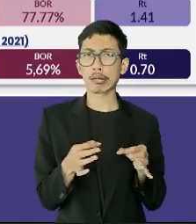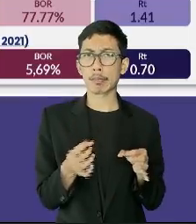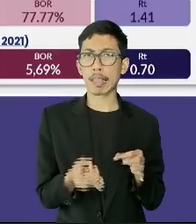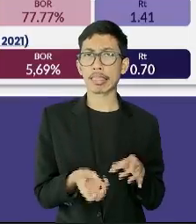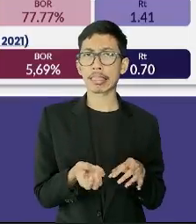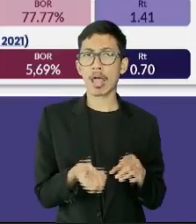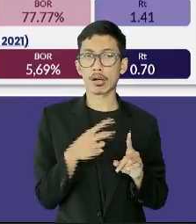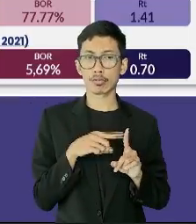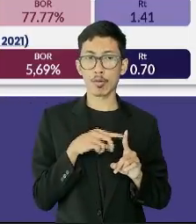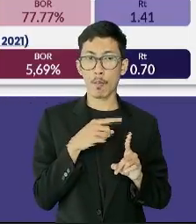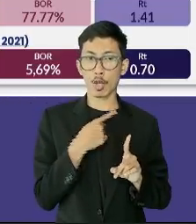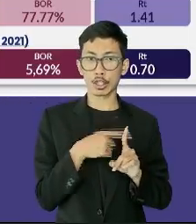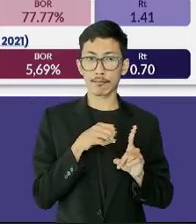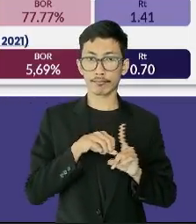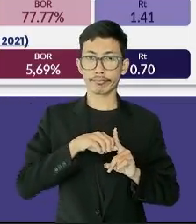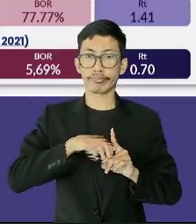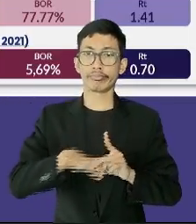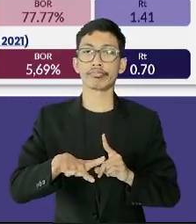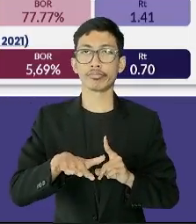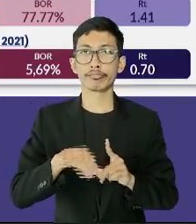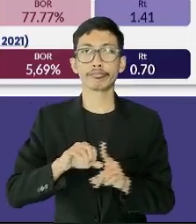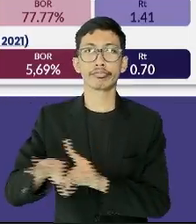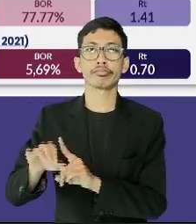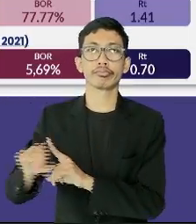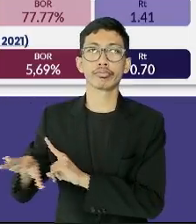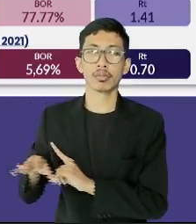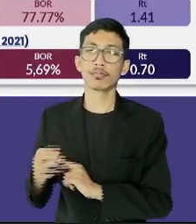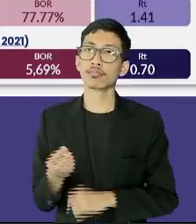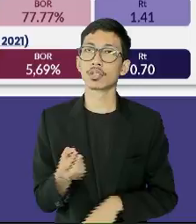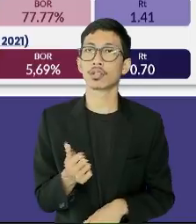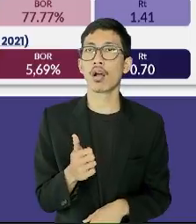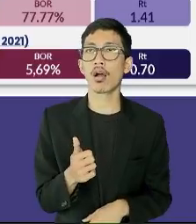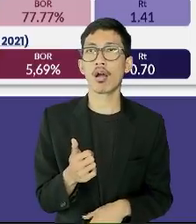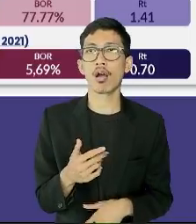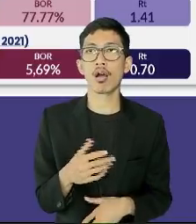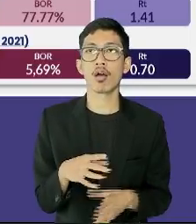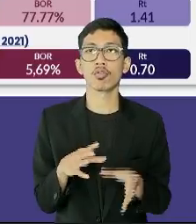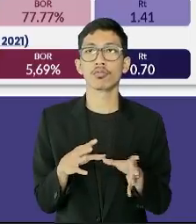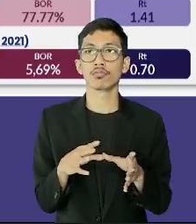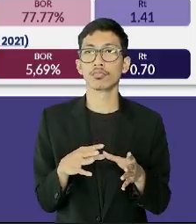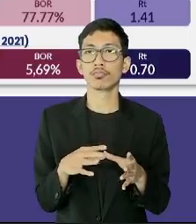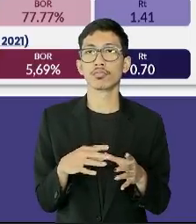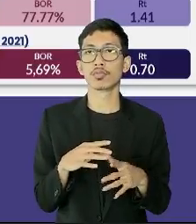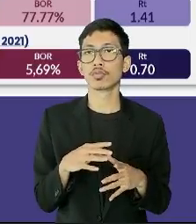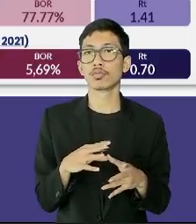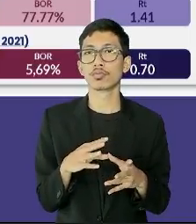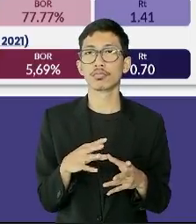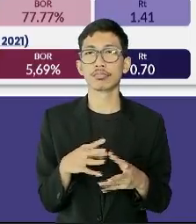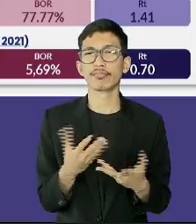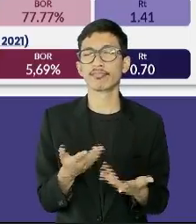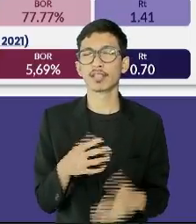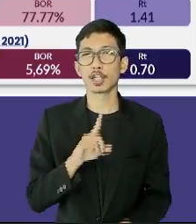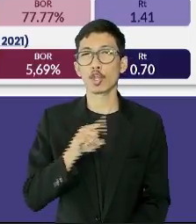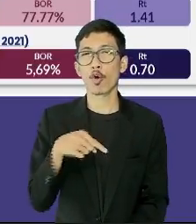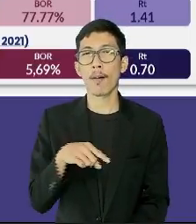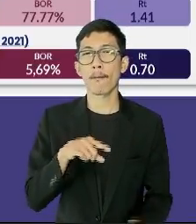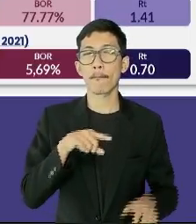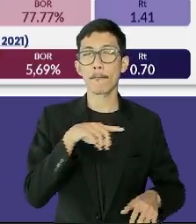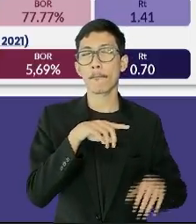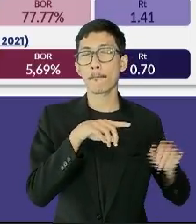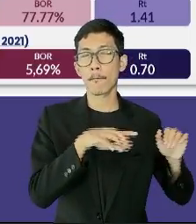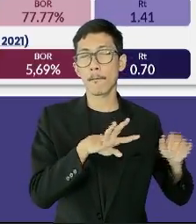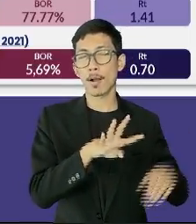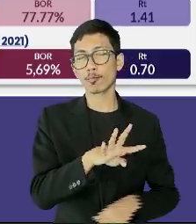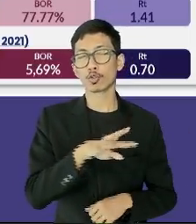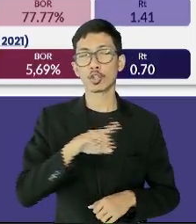Pada saat lonjakan kasus kedua, angka RT nasional adalah 1,41, sedangkan saat